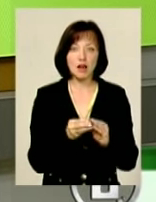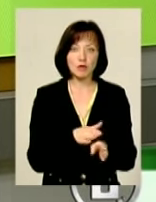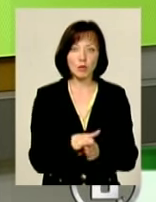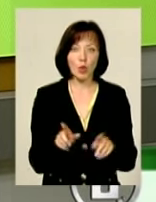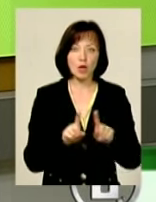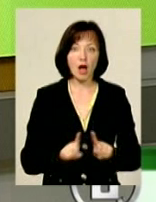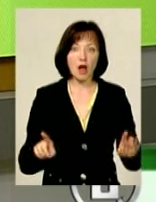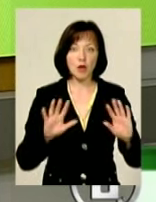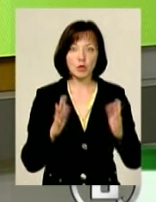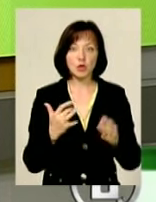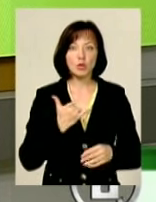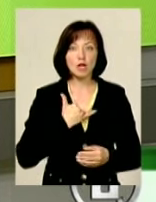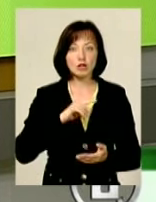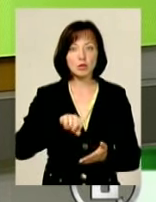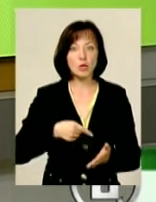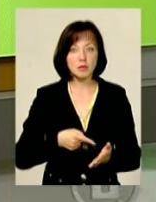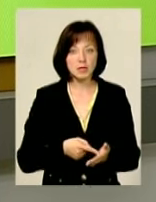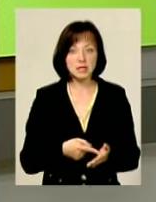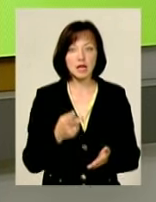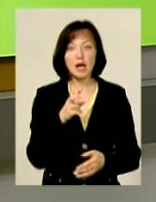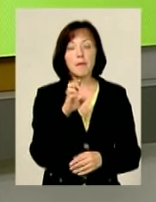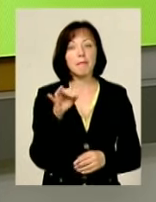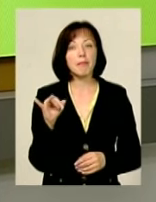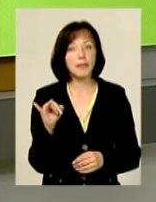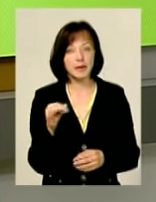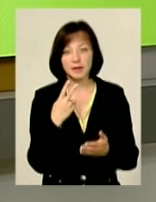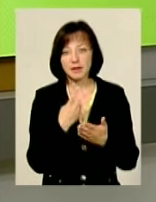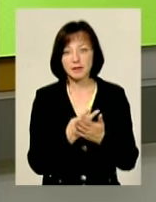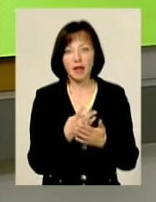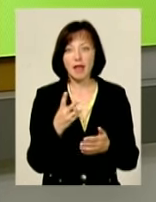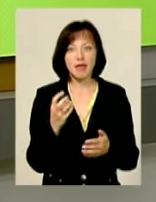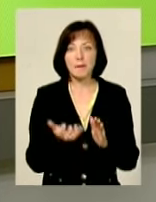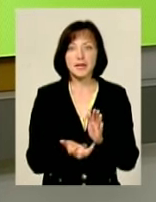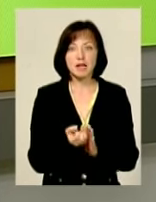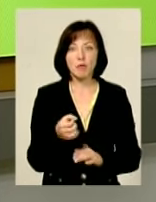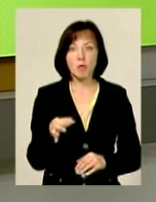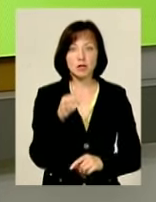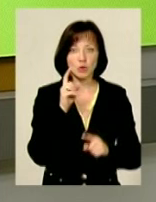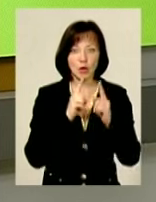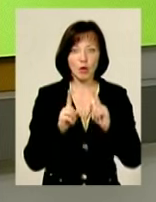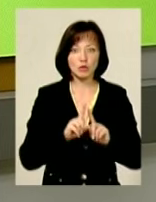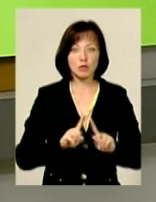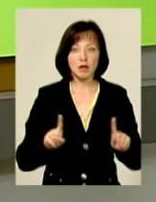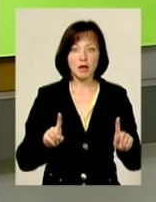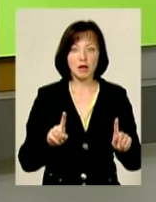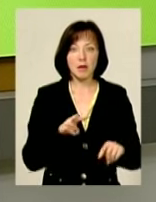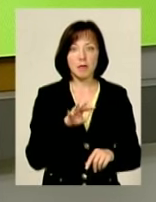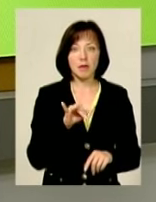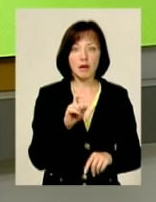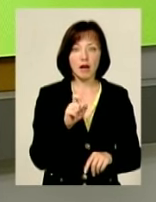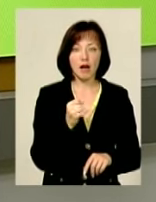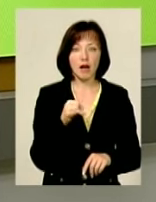унікальна подія в нашому місті Тому що якби, ну, дивіться, непідтримка Хмельницької обласної ради, особливо пана Михайло,